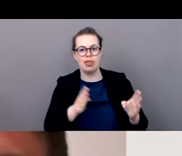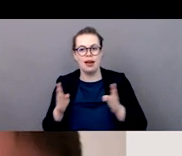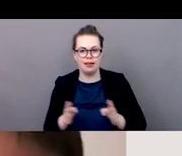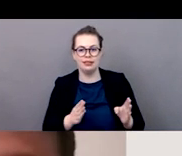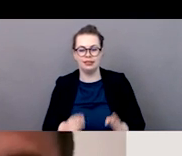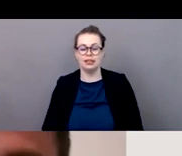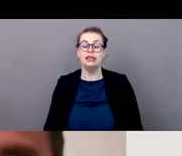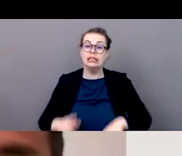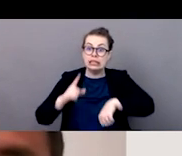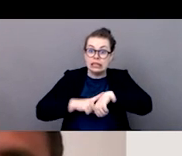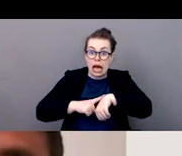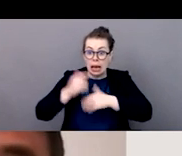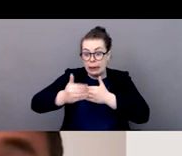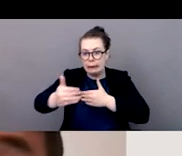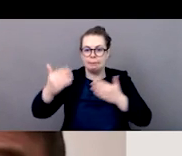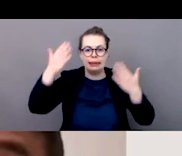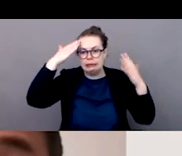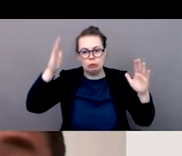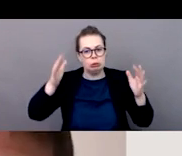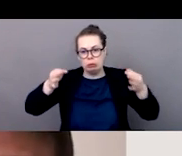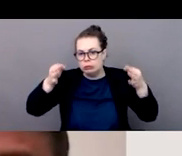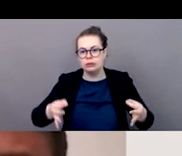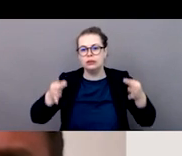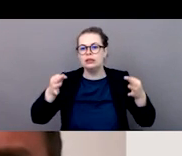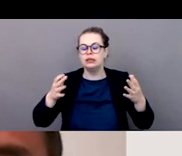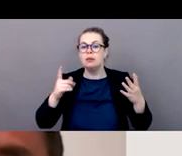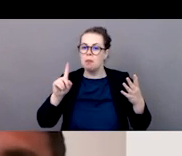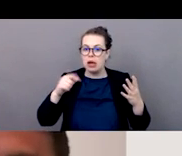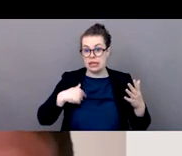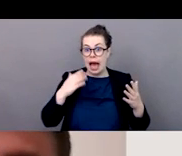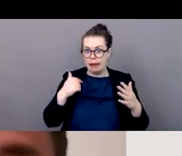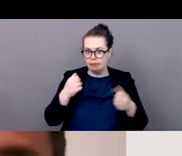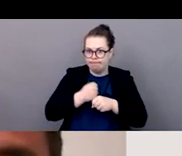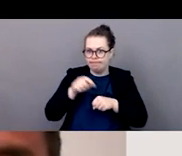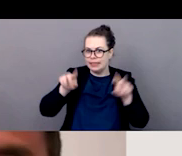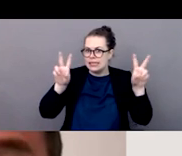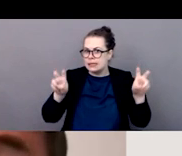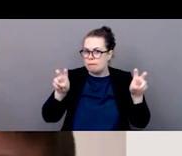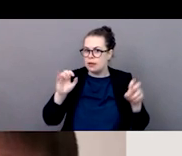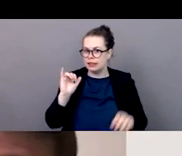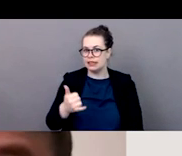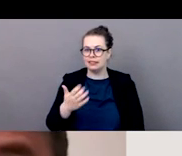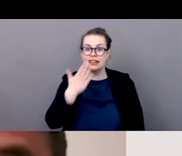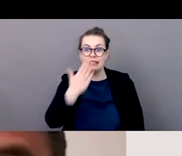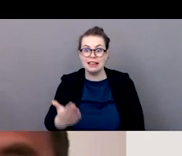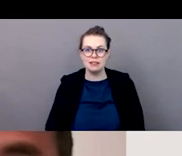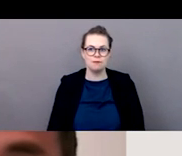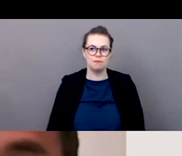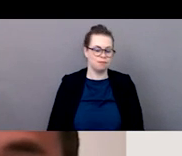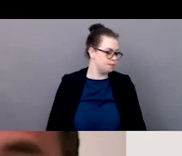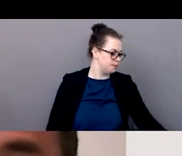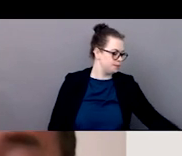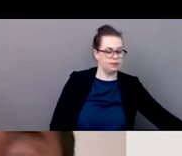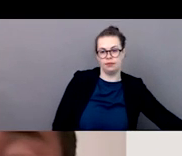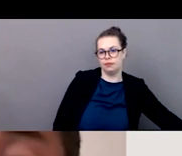possibilités mais ce serait vraiment très difficile de parler de ce qu'on en fait maintenant mais je vais certainement être capable de parler de